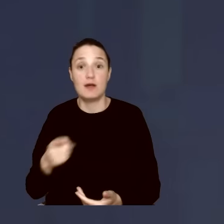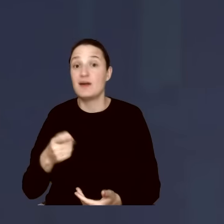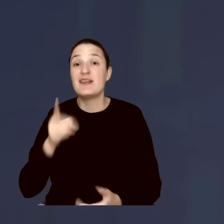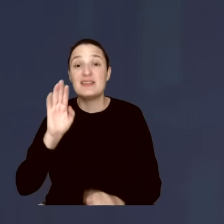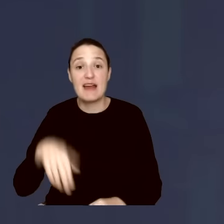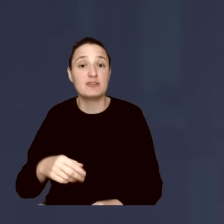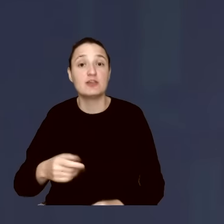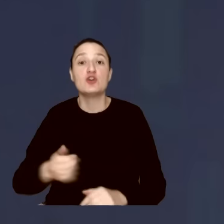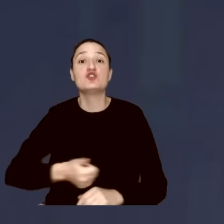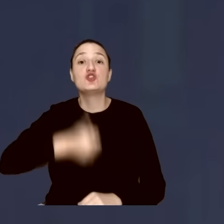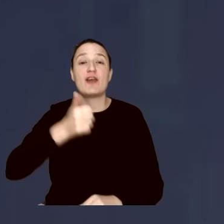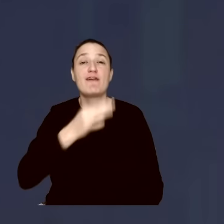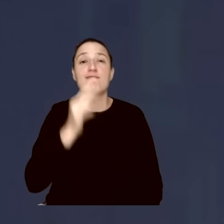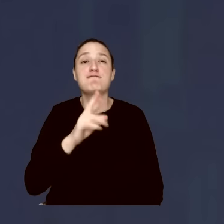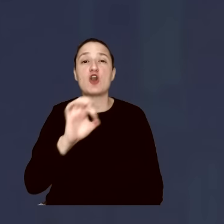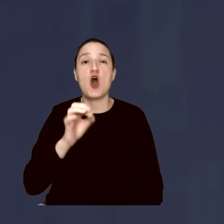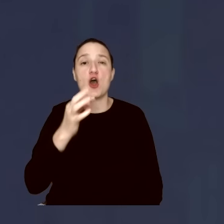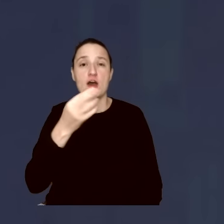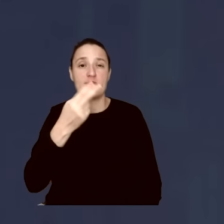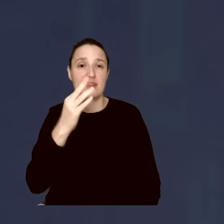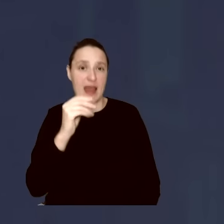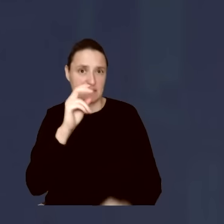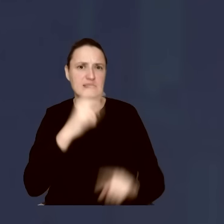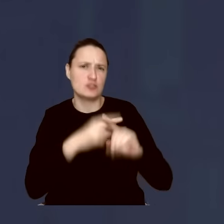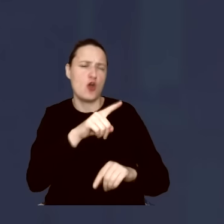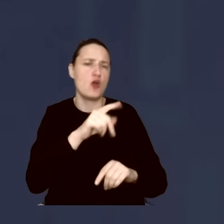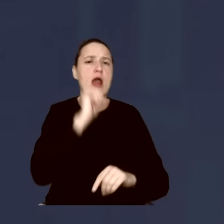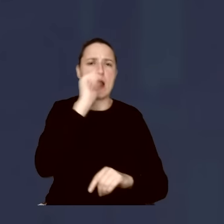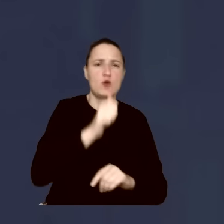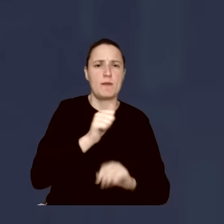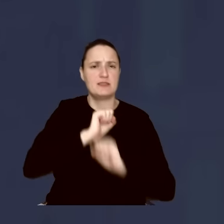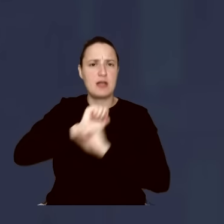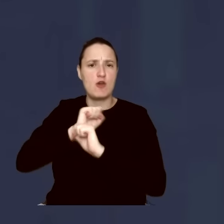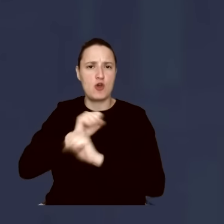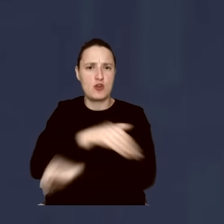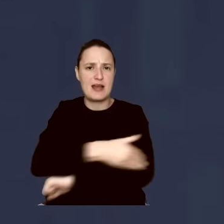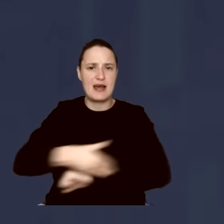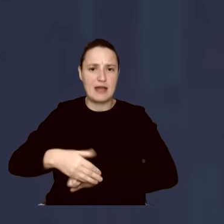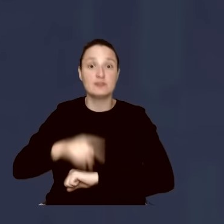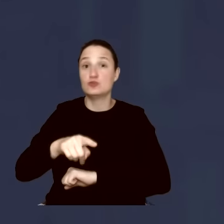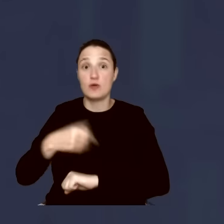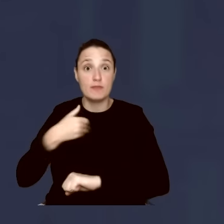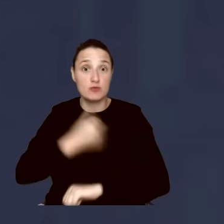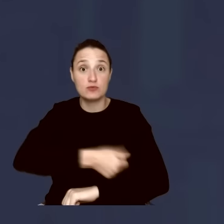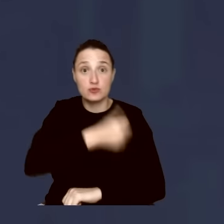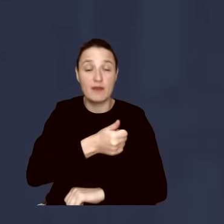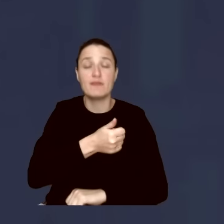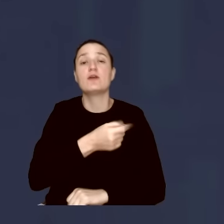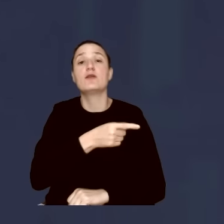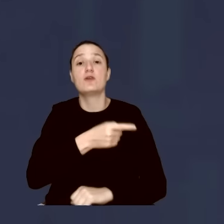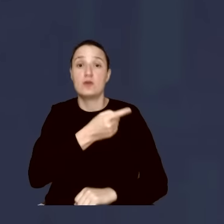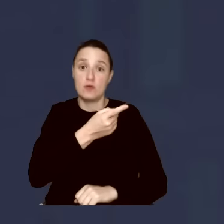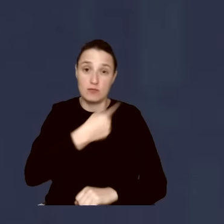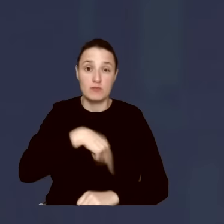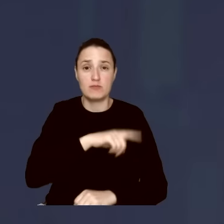szefa Frontexu. jest unijna agencja odpowiedzialna za ochronę granic zewnętrznych. Pan Fabrice Ligerier, kiedy byliśmy u władzy, przyjechał